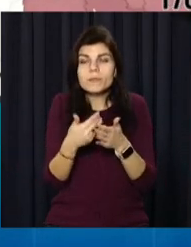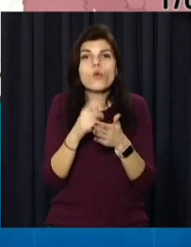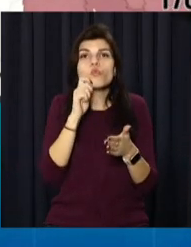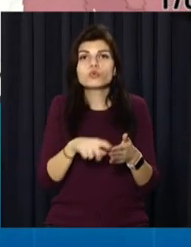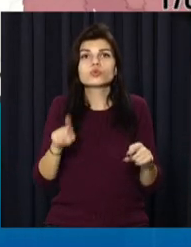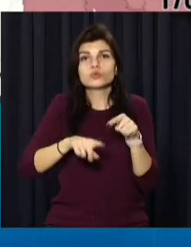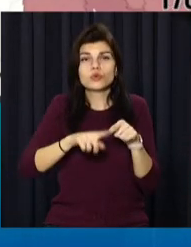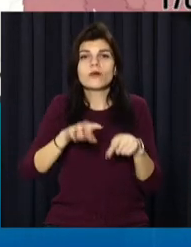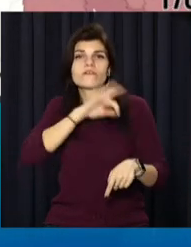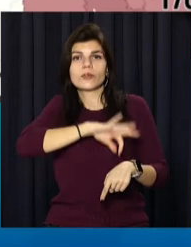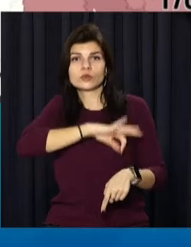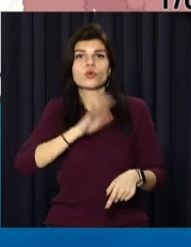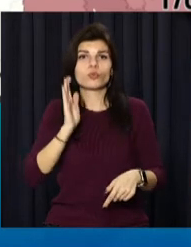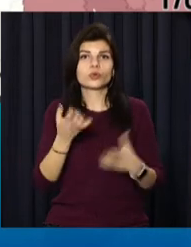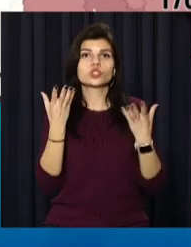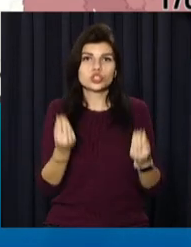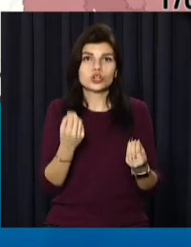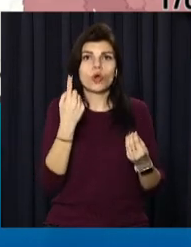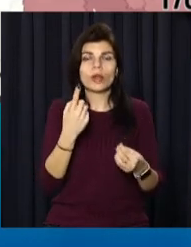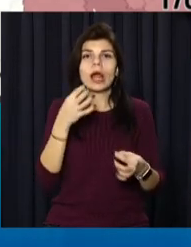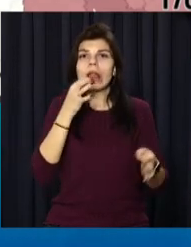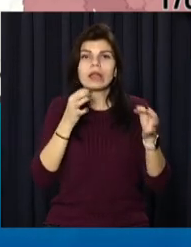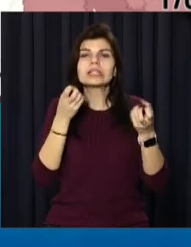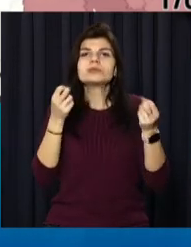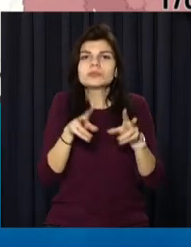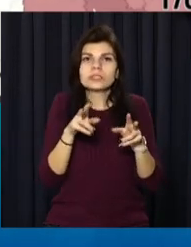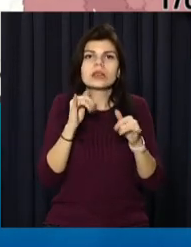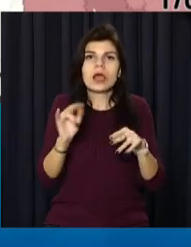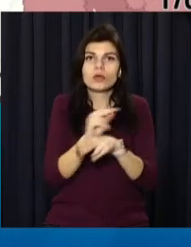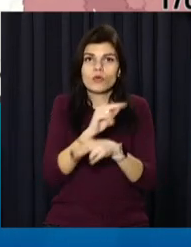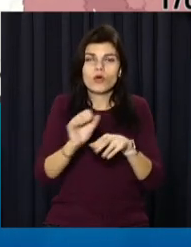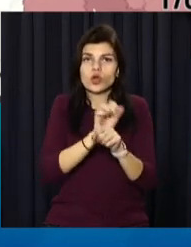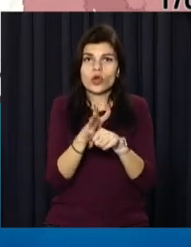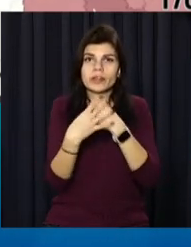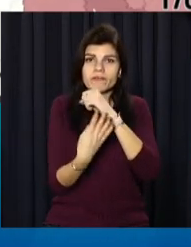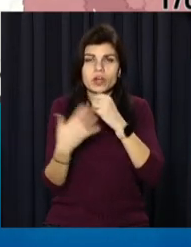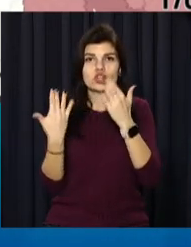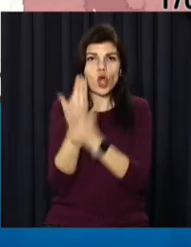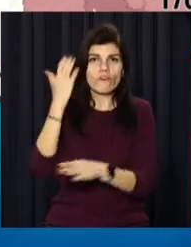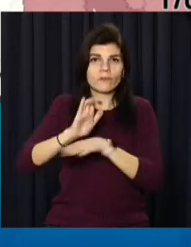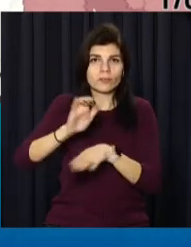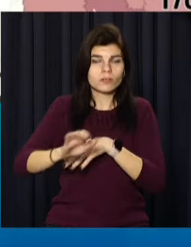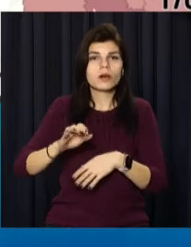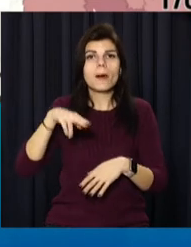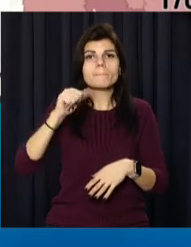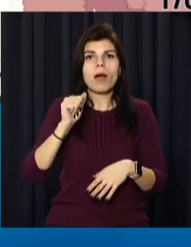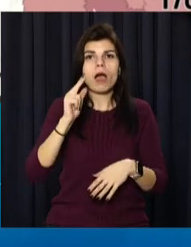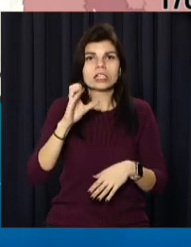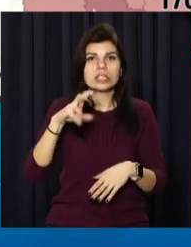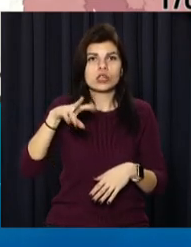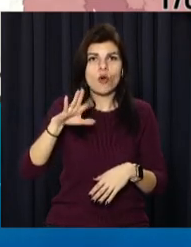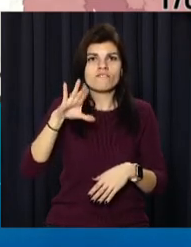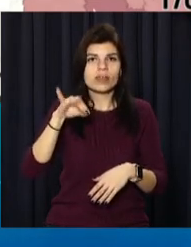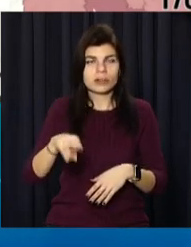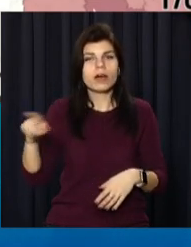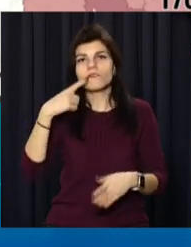країні почнуть використовувати ще одні ліки для амбулаторного лікування COVID-19. Паксловіт. У МОЗ кажуть,